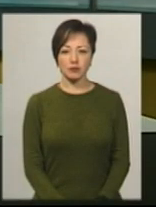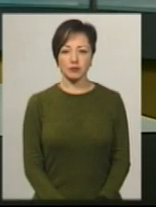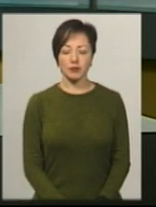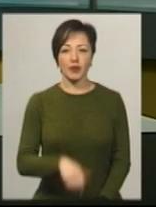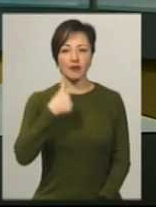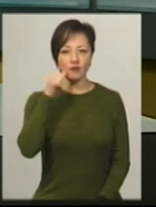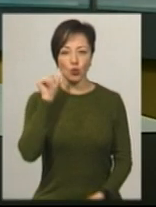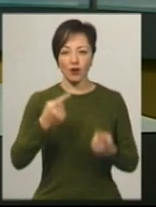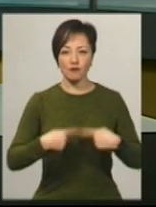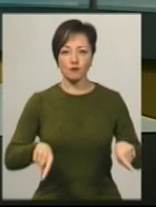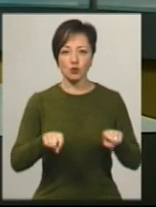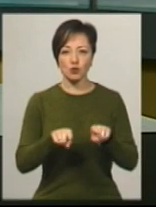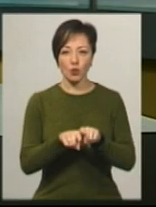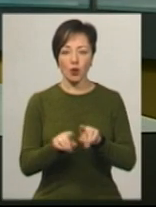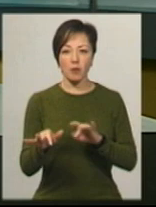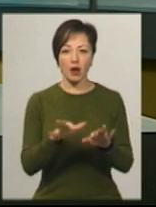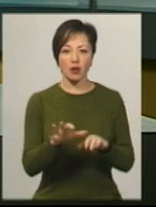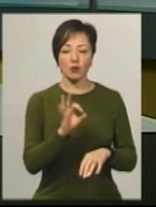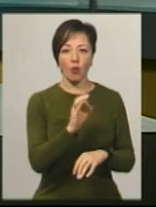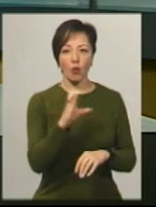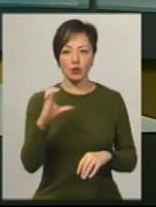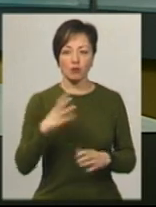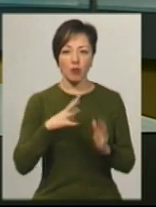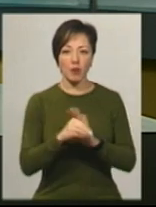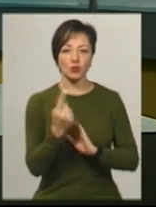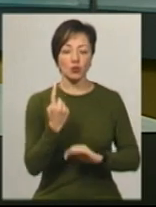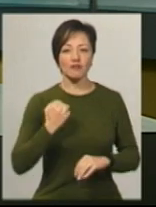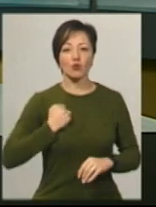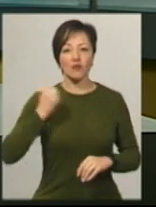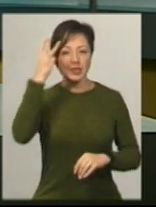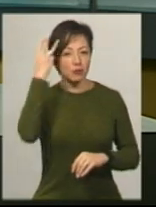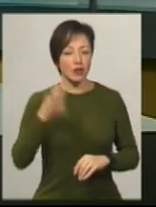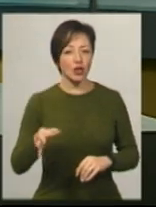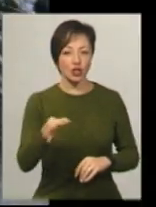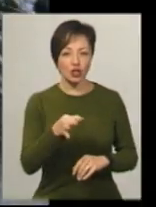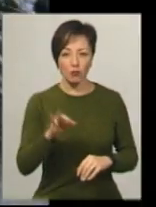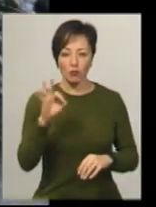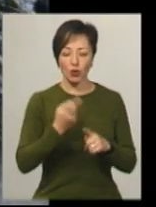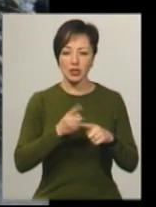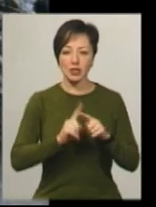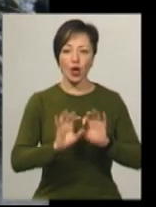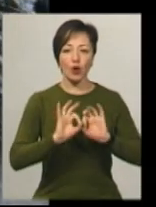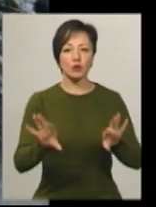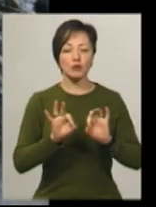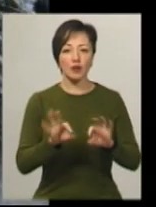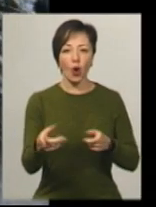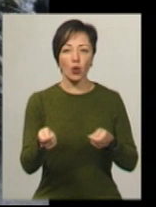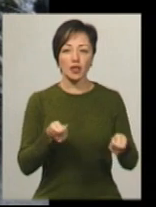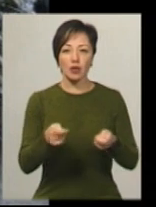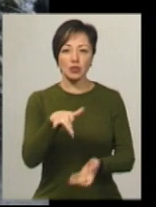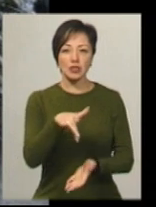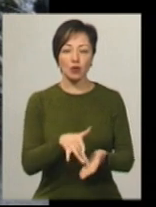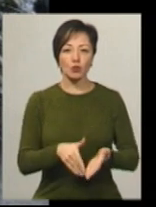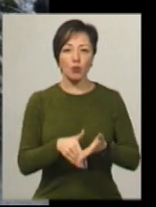Вчора у зоні проведення операції об'єднаних сил помер ще один військовий з Хмельниччини. Про це Суспільному розповіла координаторка